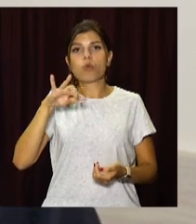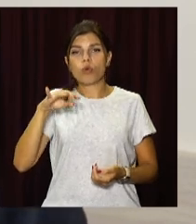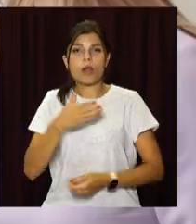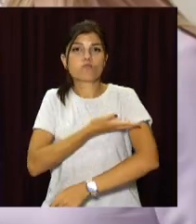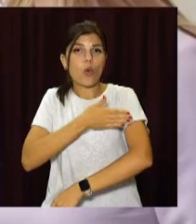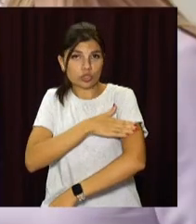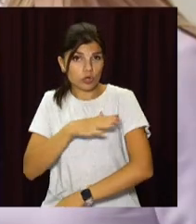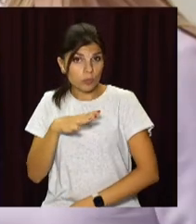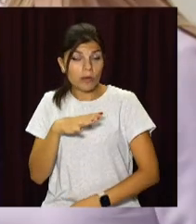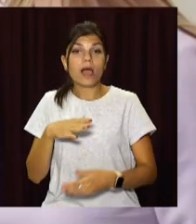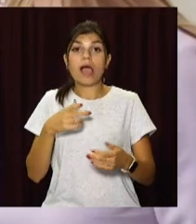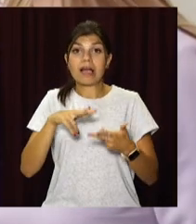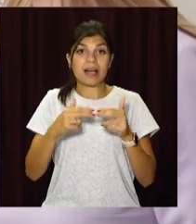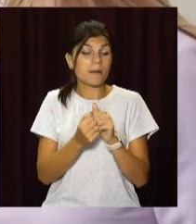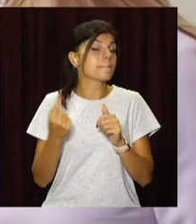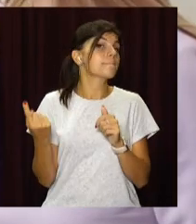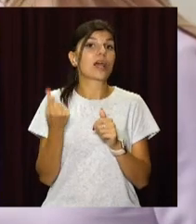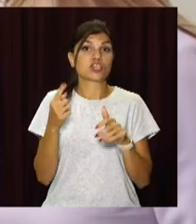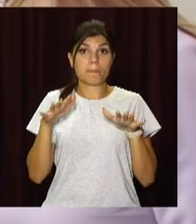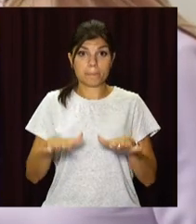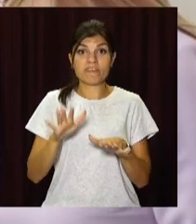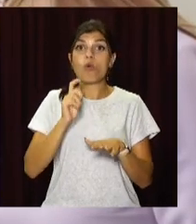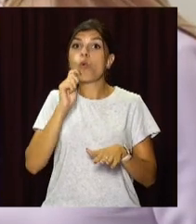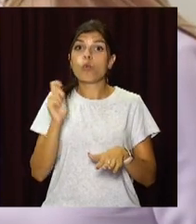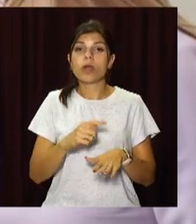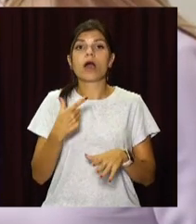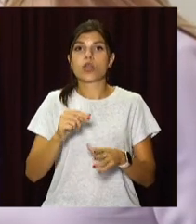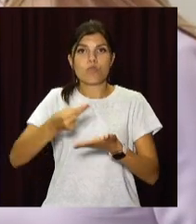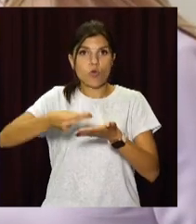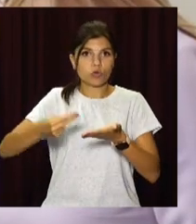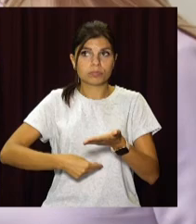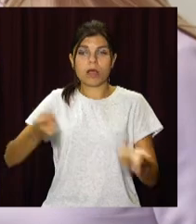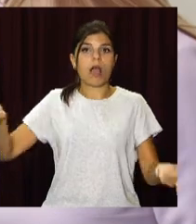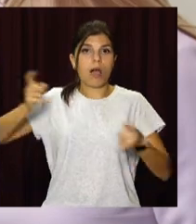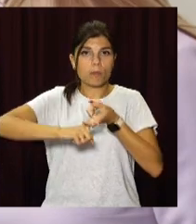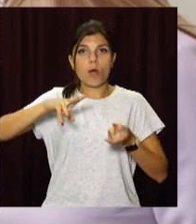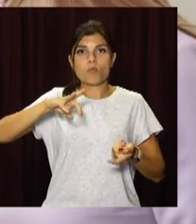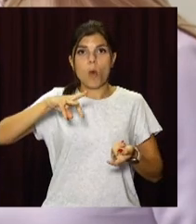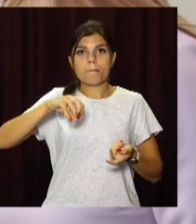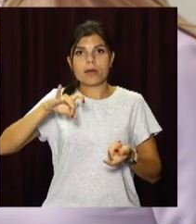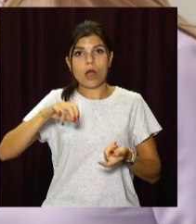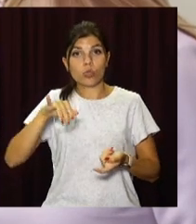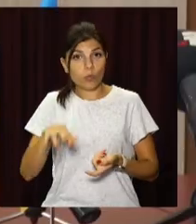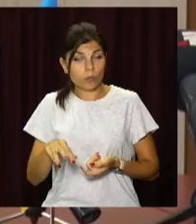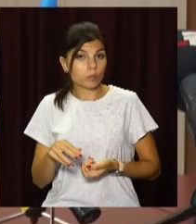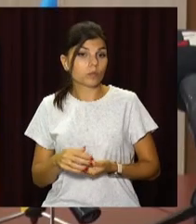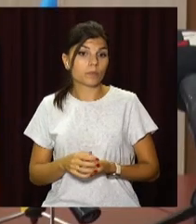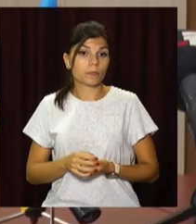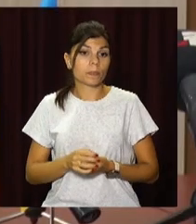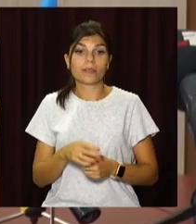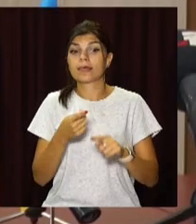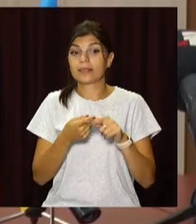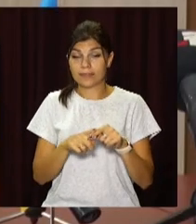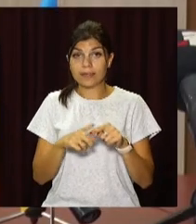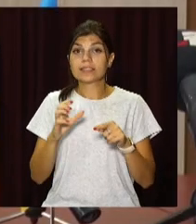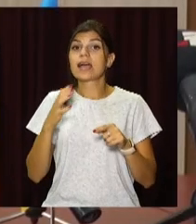Польща. Кам'янське – це перше місто в Україні, яке підписало меморандум з Радою Європи на муніципальному рівні. Меморандум з